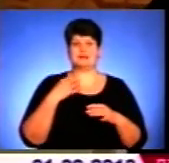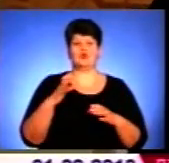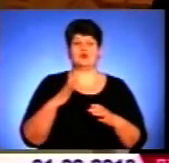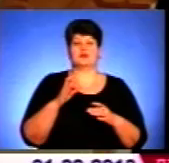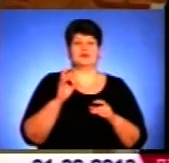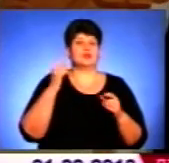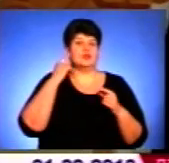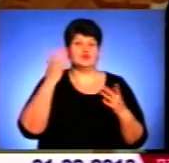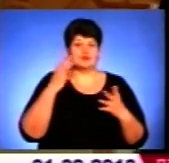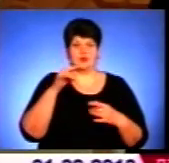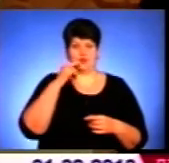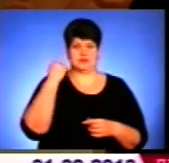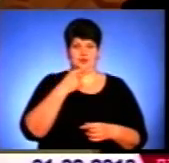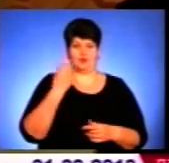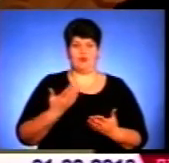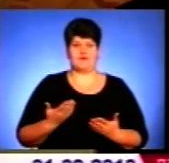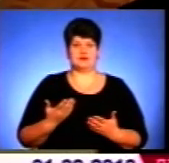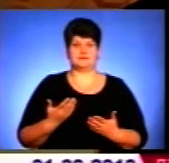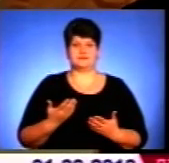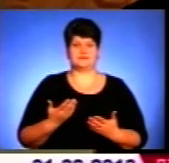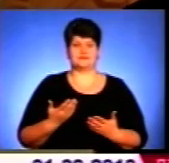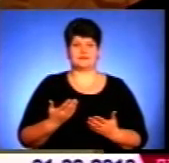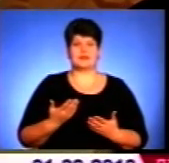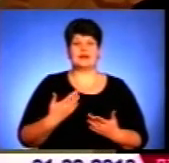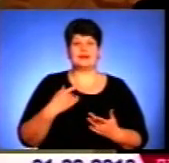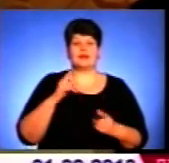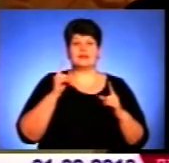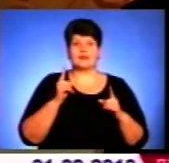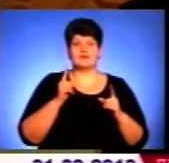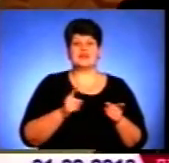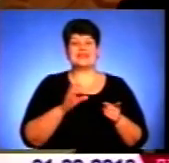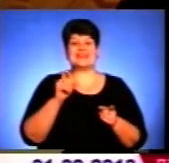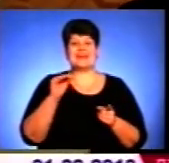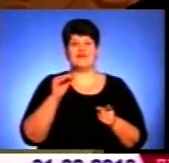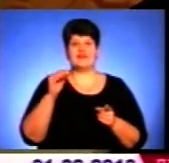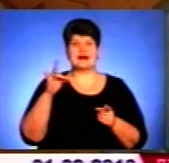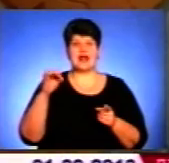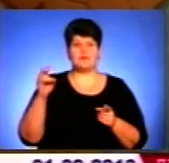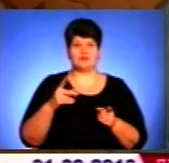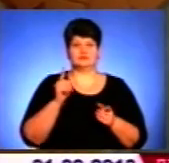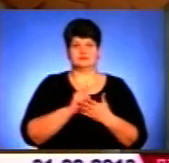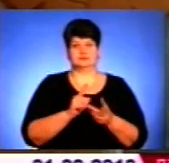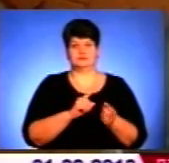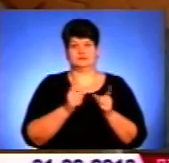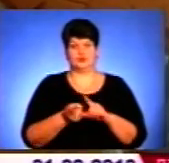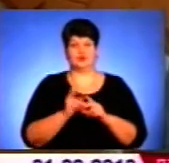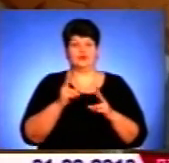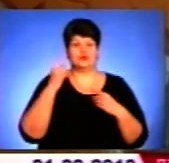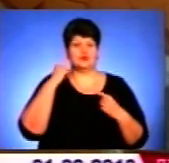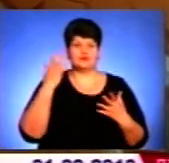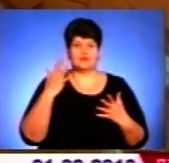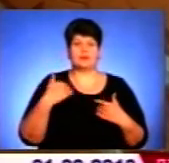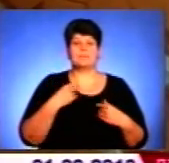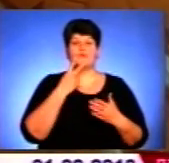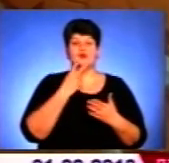практично не чути російську мову. Навіть і Чечіто змушені переходити, і Ефремов, якого ніколи не чули. Ми показали те, що на кожну